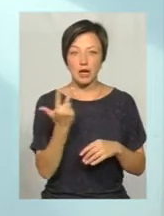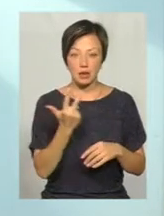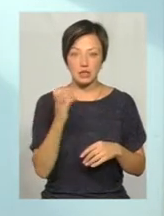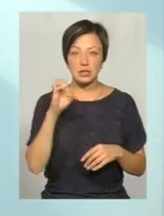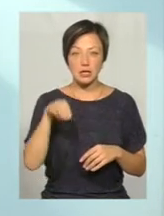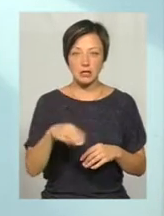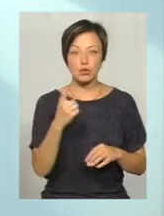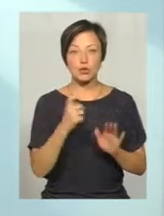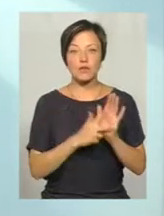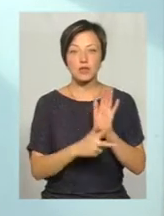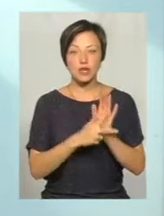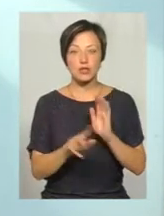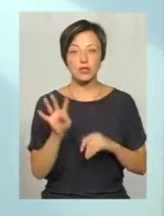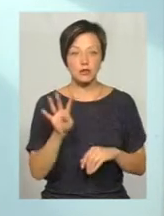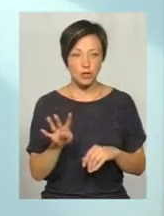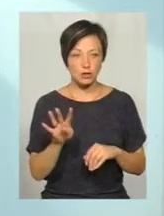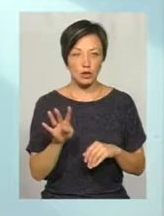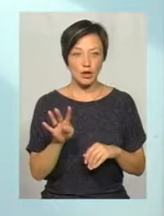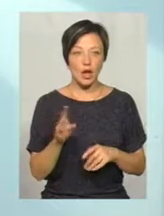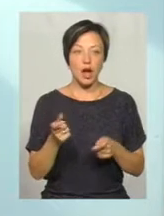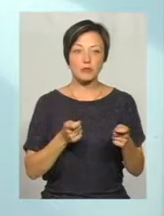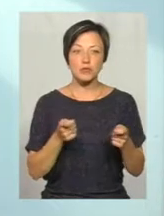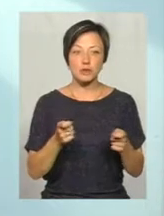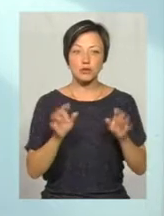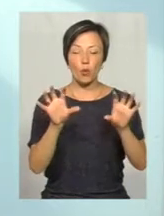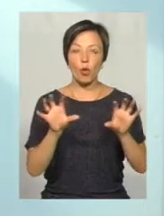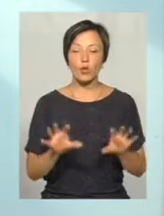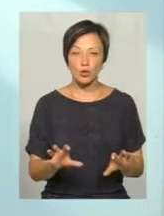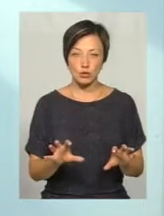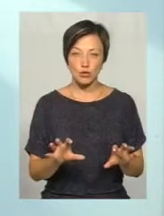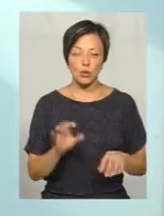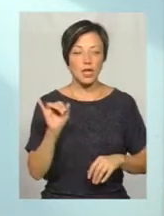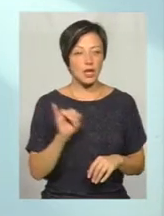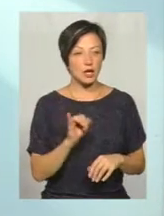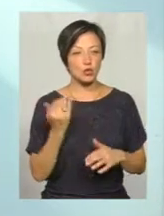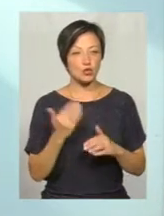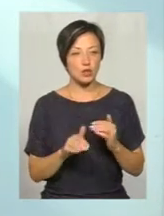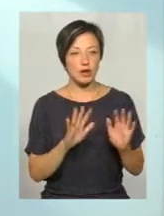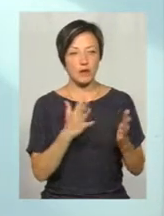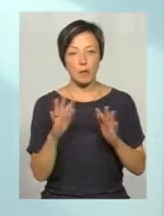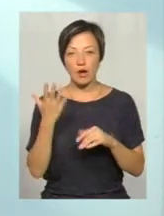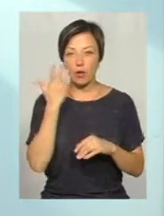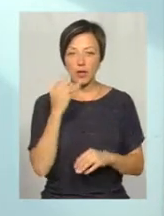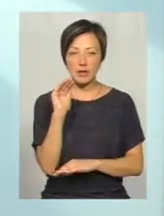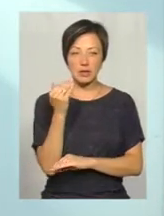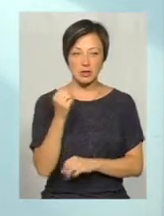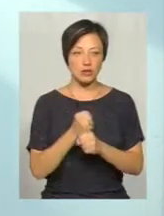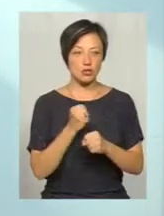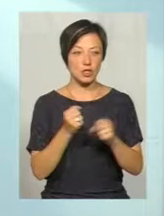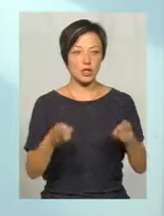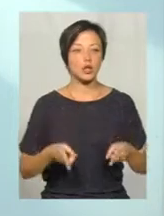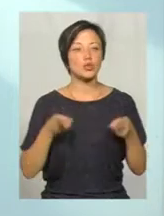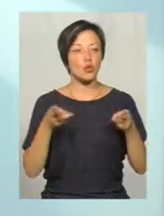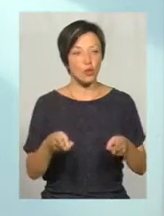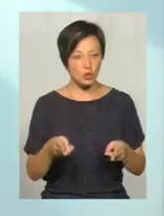статті 184 Адміністративного кодексу. І вже в випадках, коли дитина вчинила злочин,